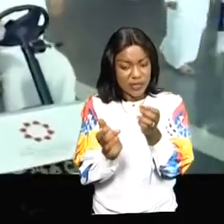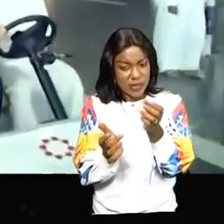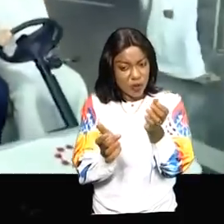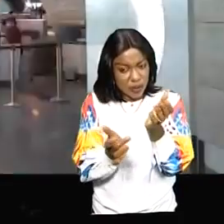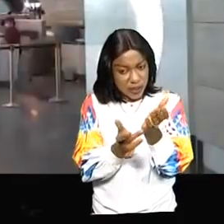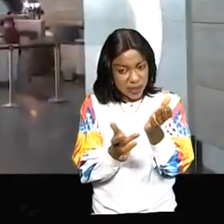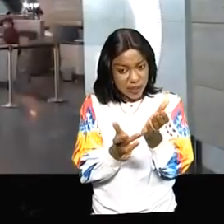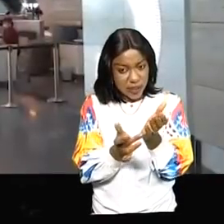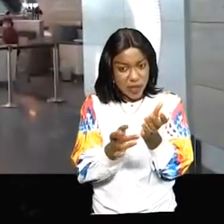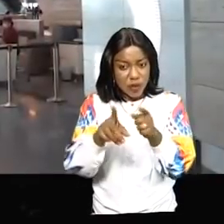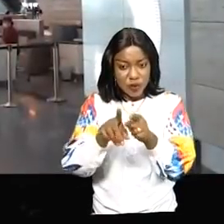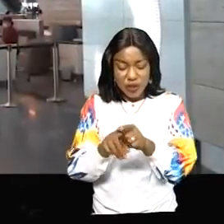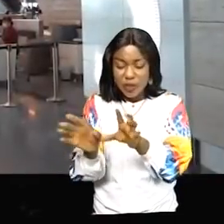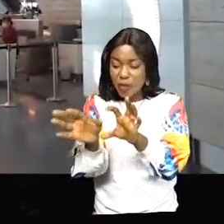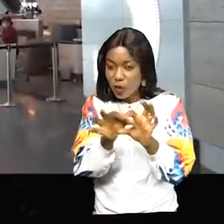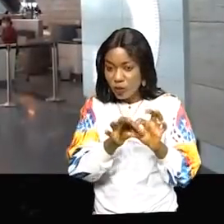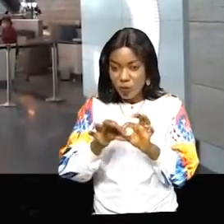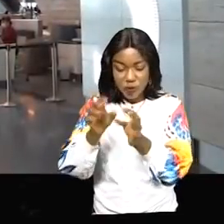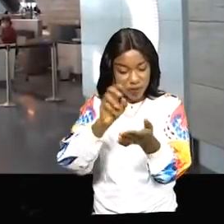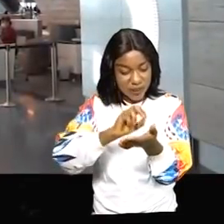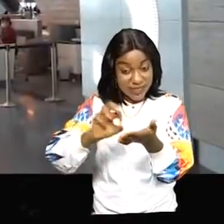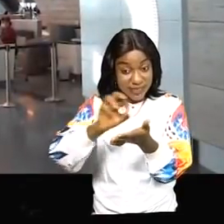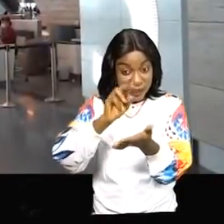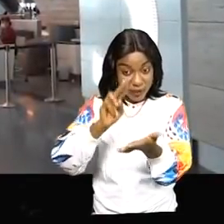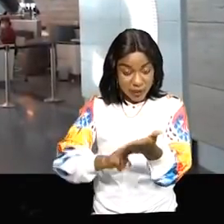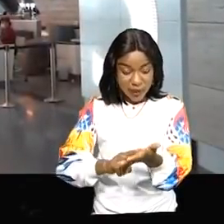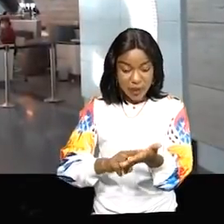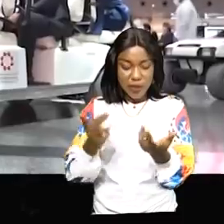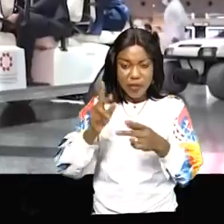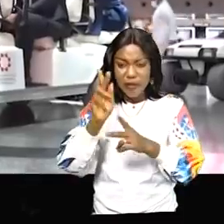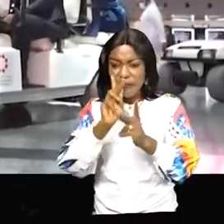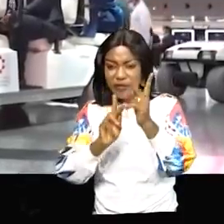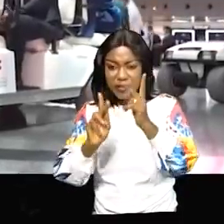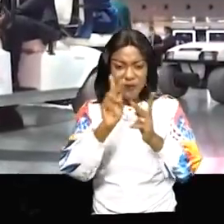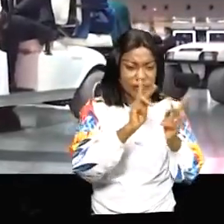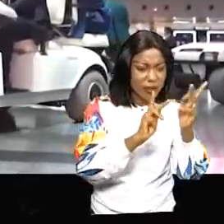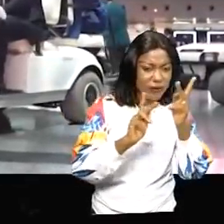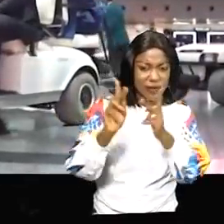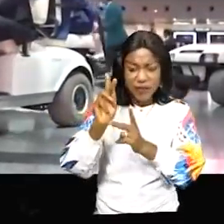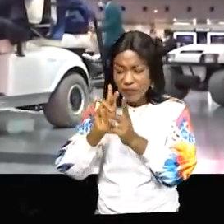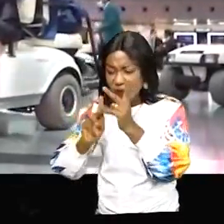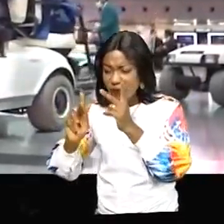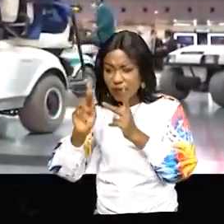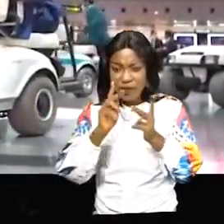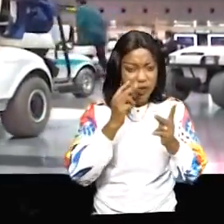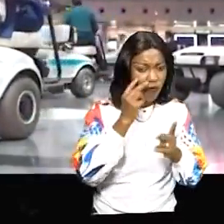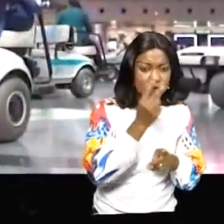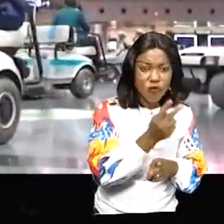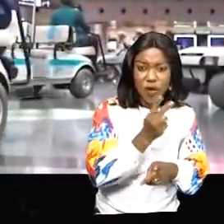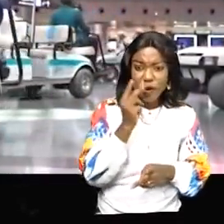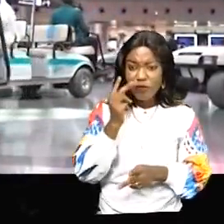dans le cadre des accords de coopération signés. Au cours de cette visite guidée, le chef de l'État a fait le tour de l'aéroport